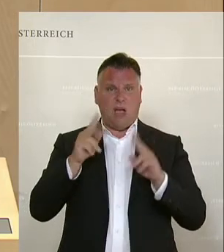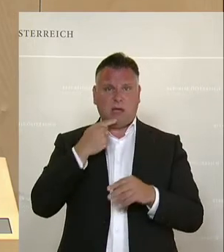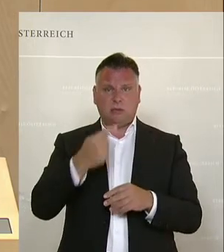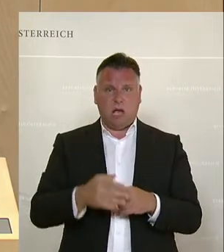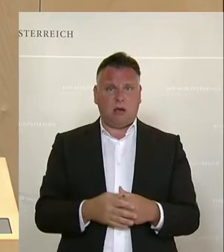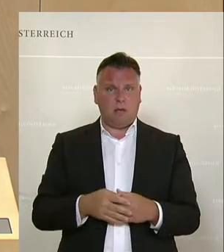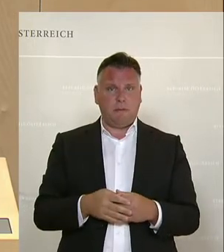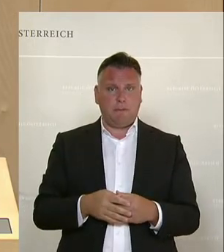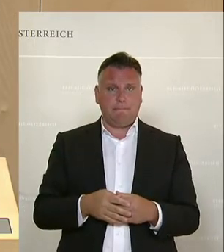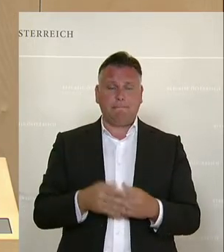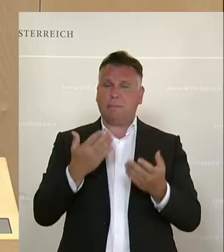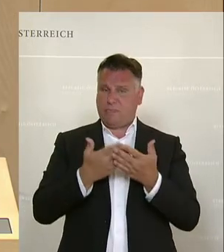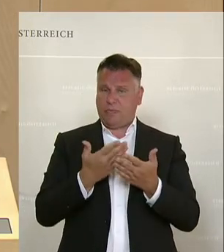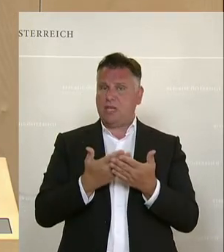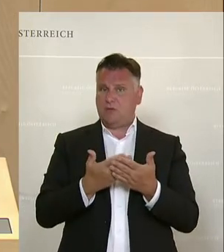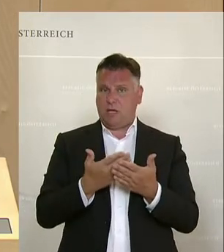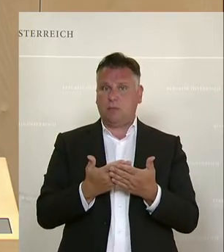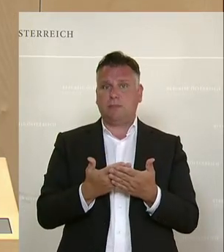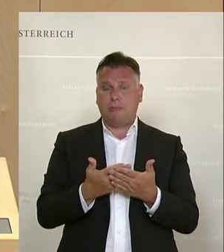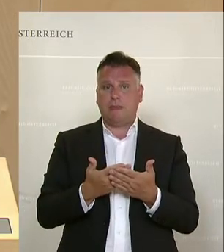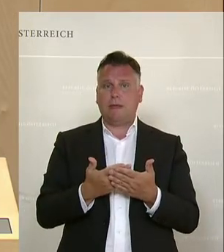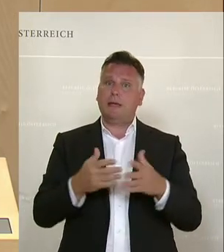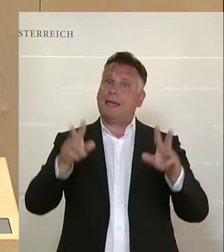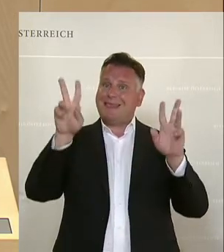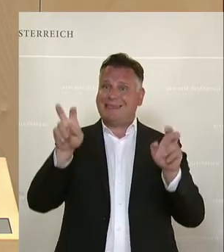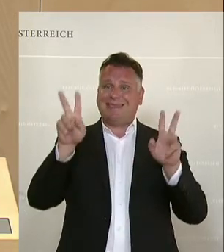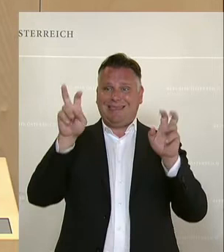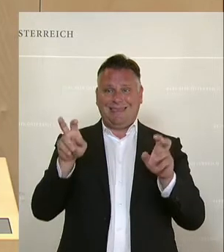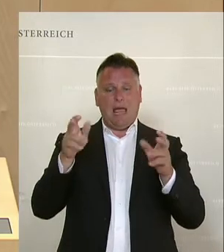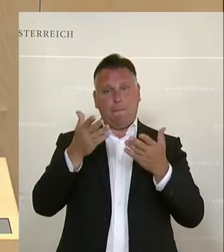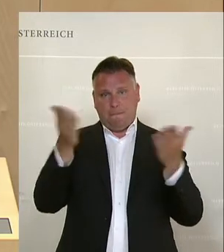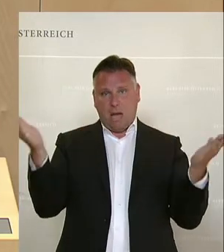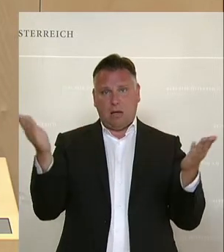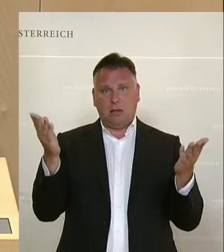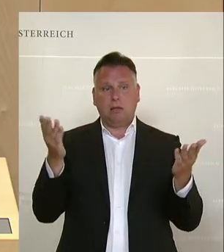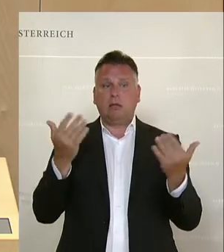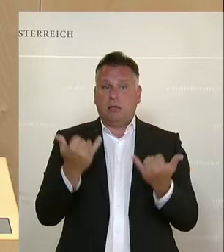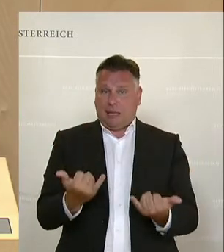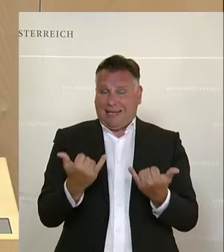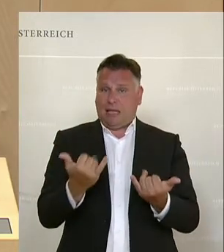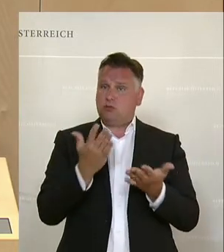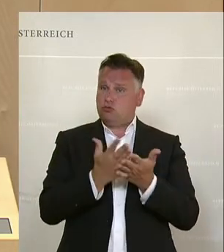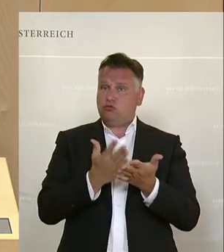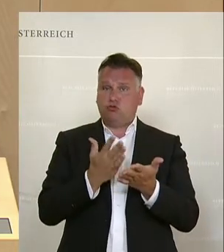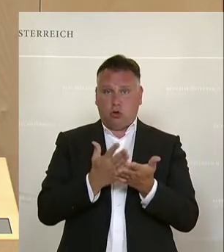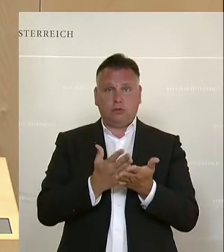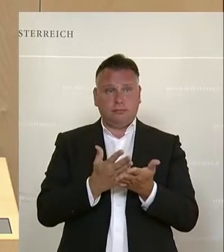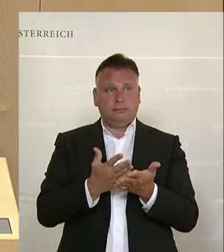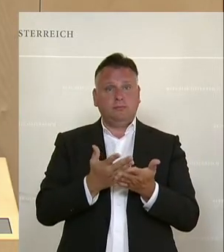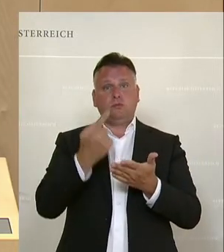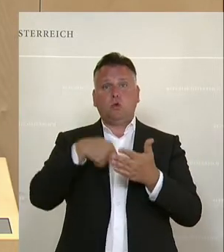vernommen, dass es durchaus Themen gibt, wo jetzt bereits auch verlangt wird, dass wir auch in dem